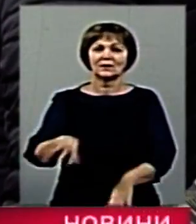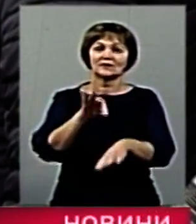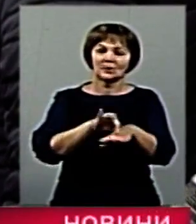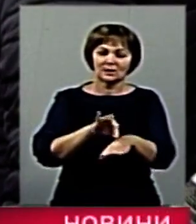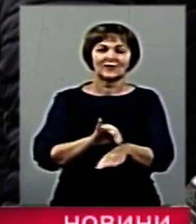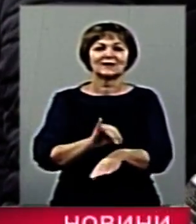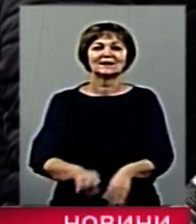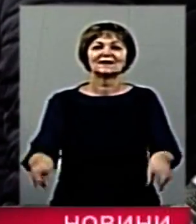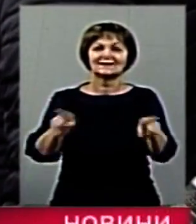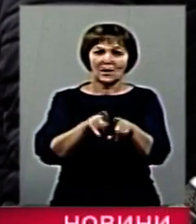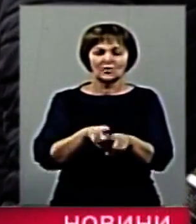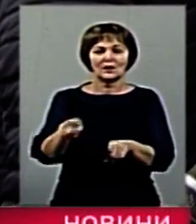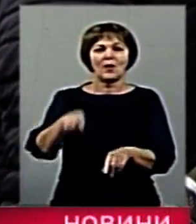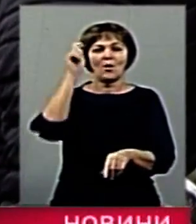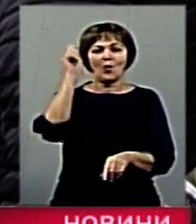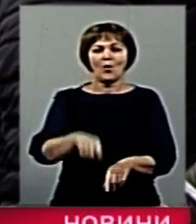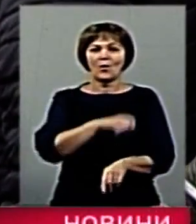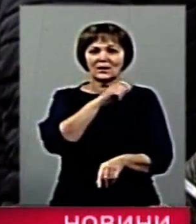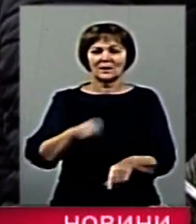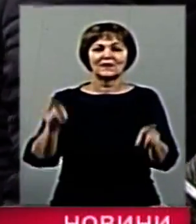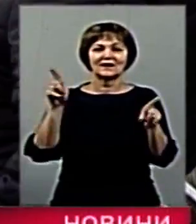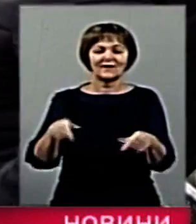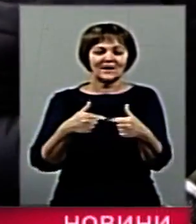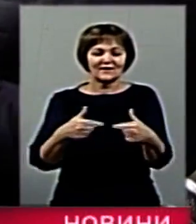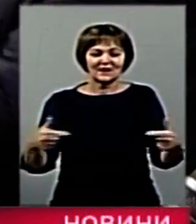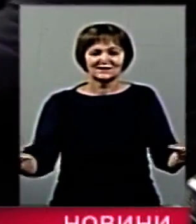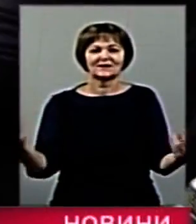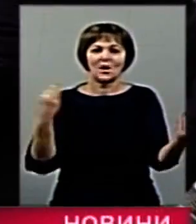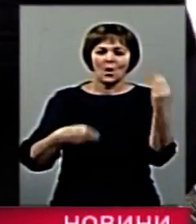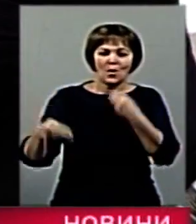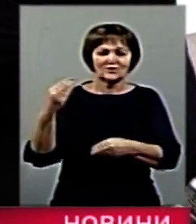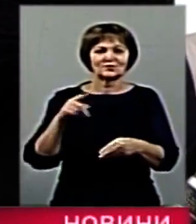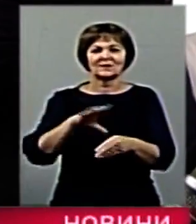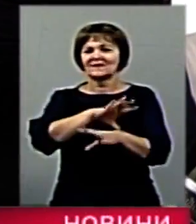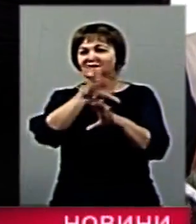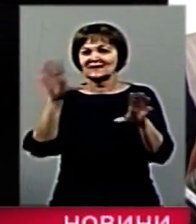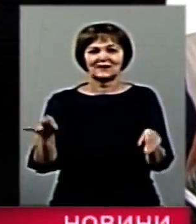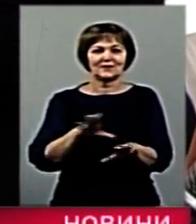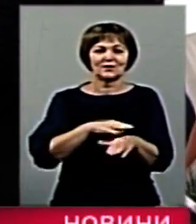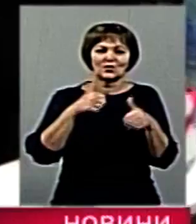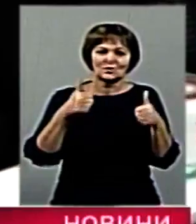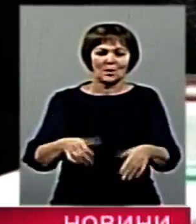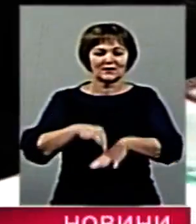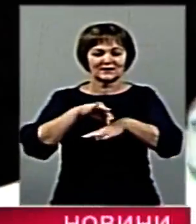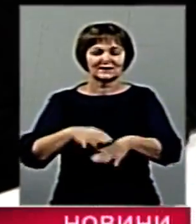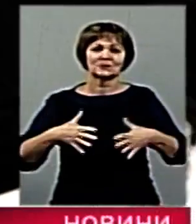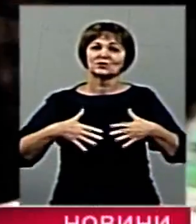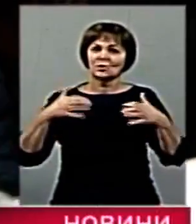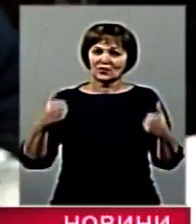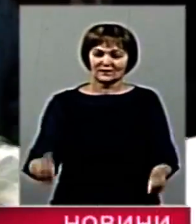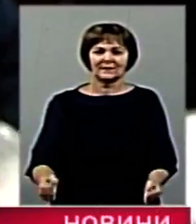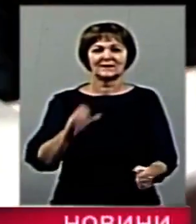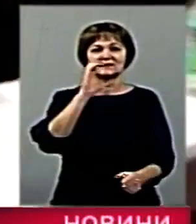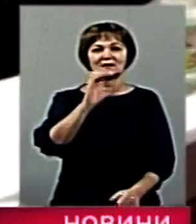а також в неї укроплюють навіть речі нові, щоб вони були добре до тіла, до здоров'я. Сергій